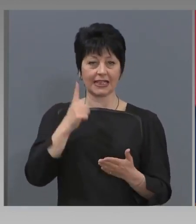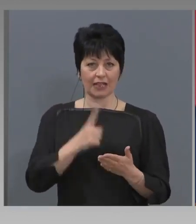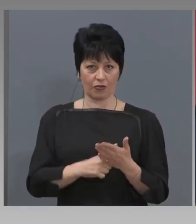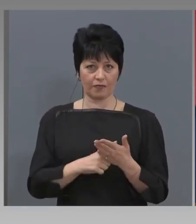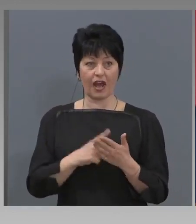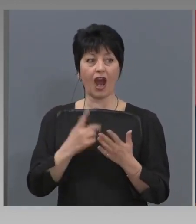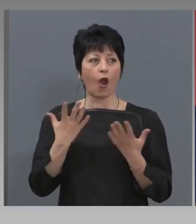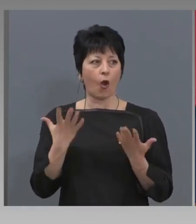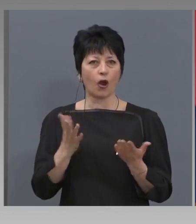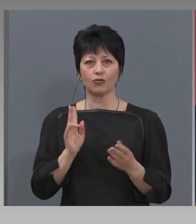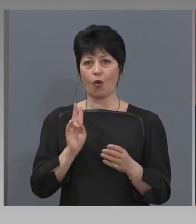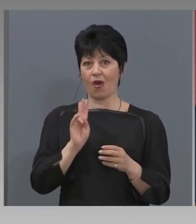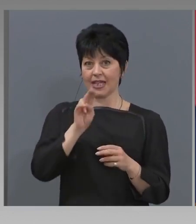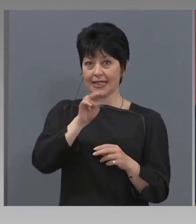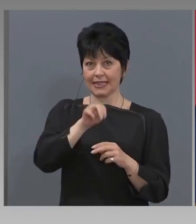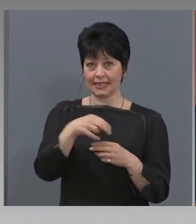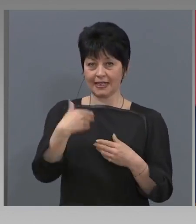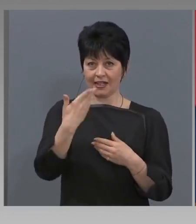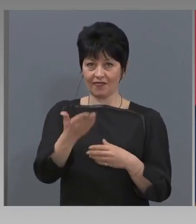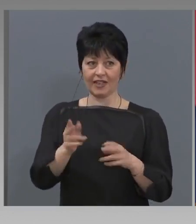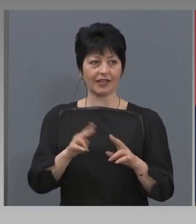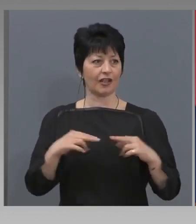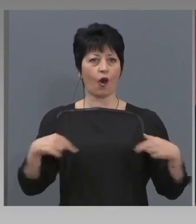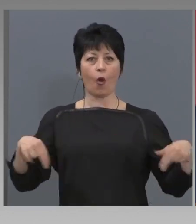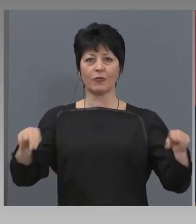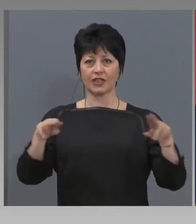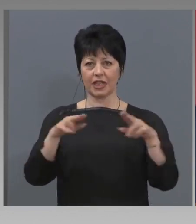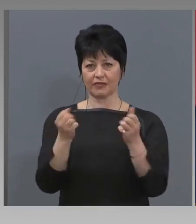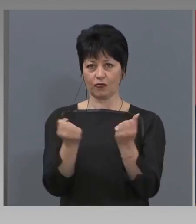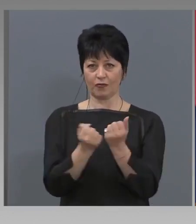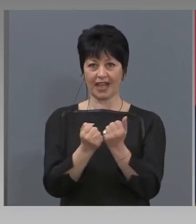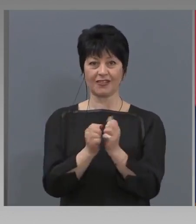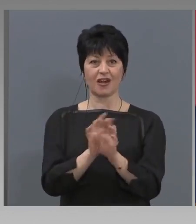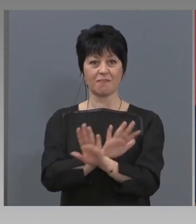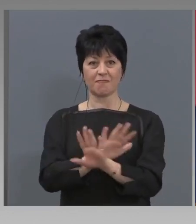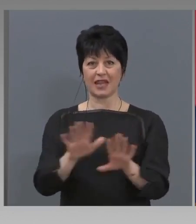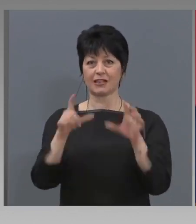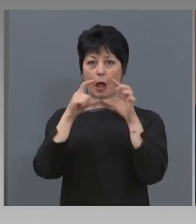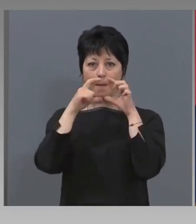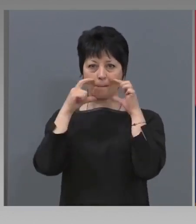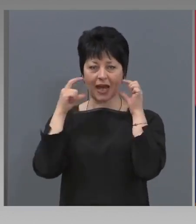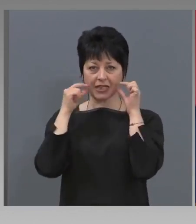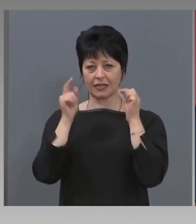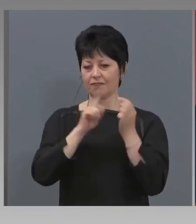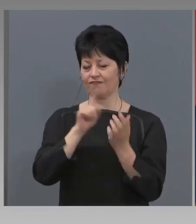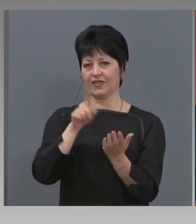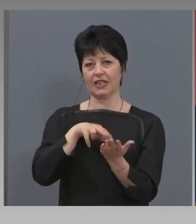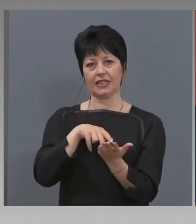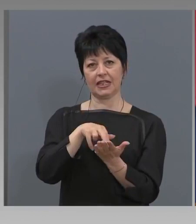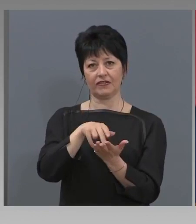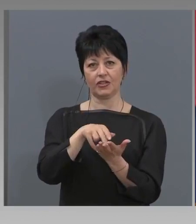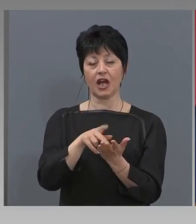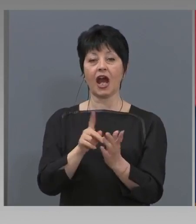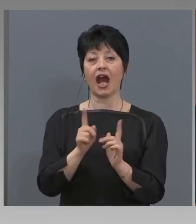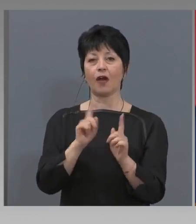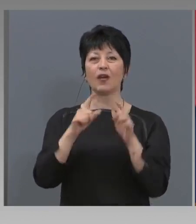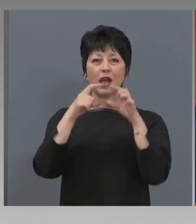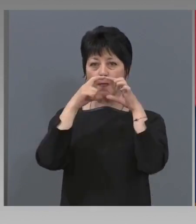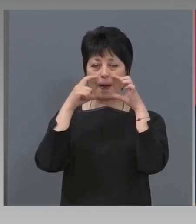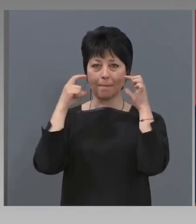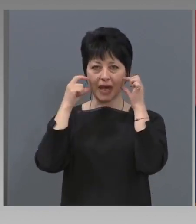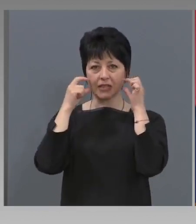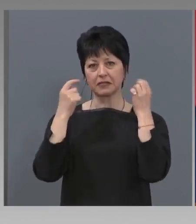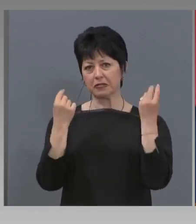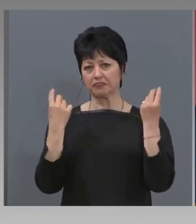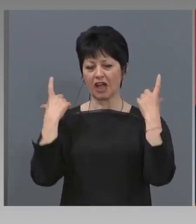излиза навън или на обществено място, без маска да не се движи. Ако няма маска, може сложи шал. Надали няма